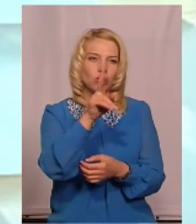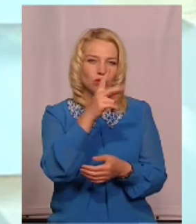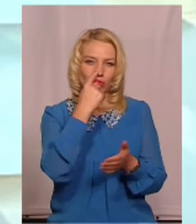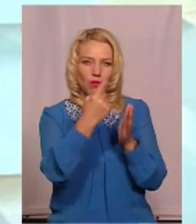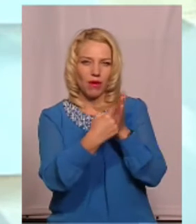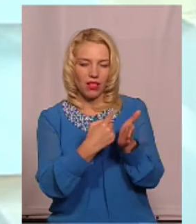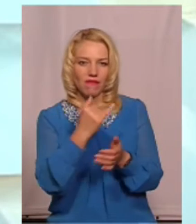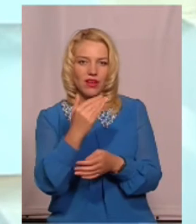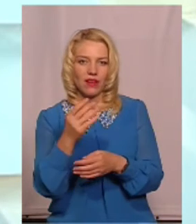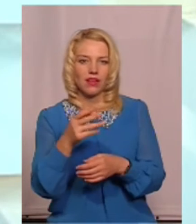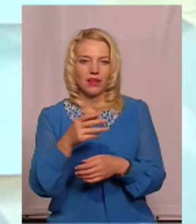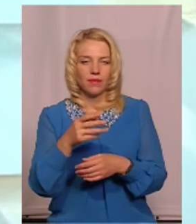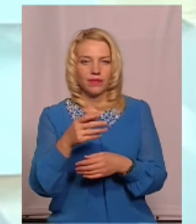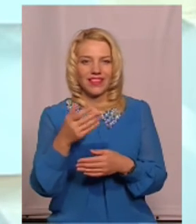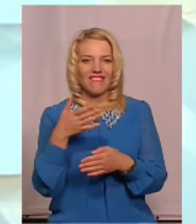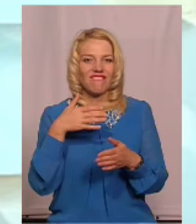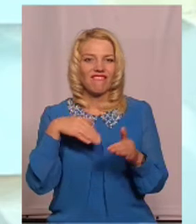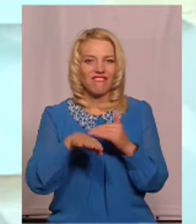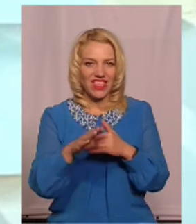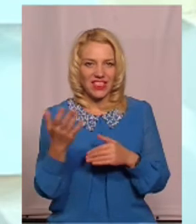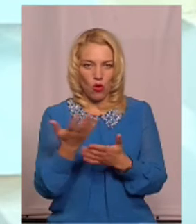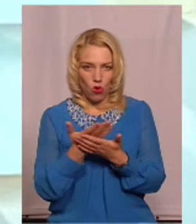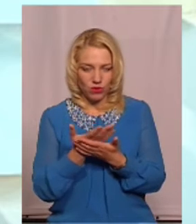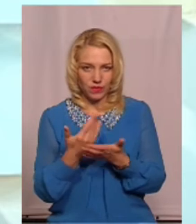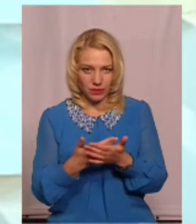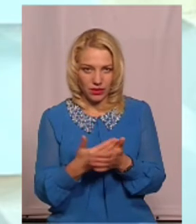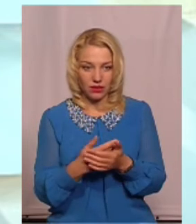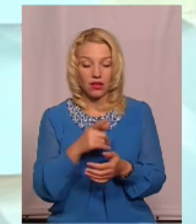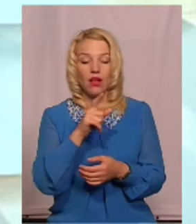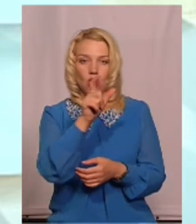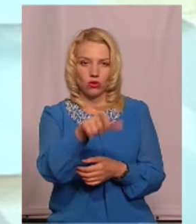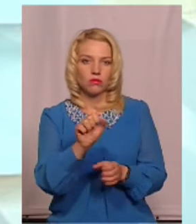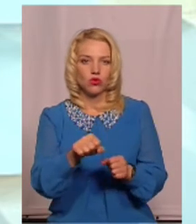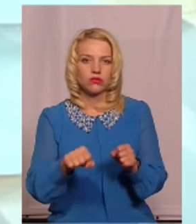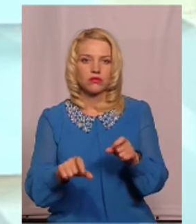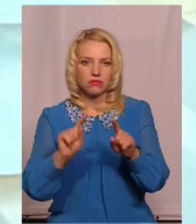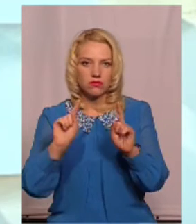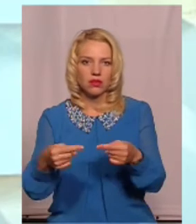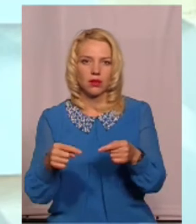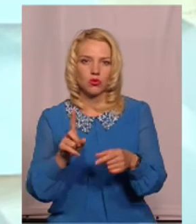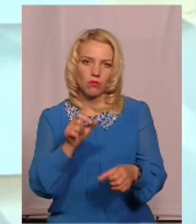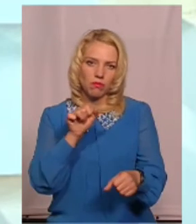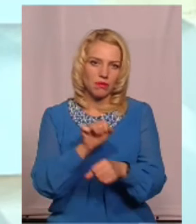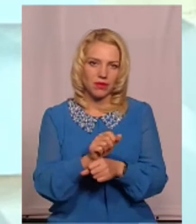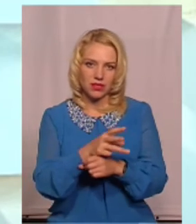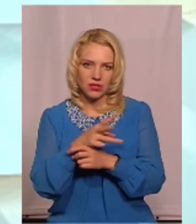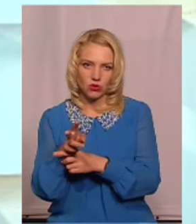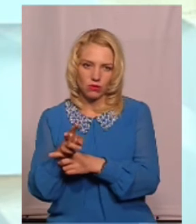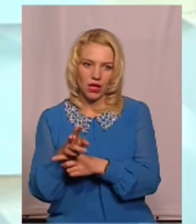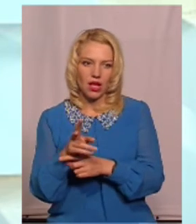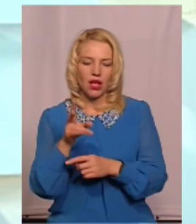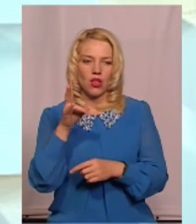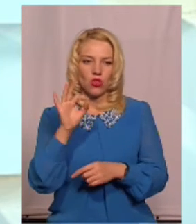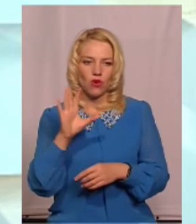'єктиви, то вона має право звернутися про припинення зйомки, але всі матеріальні